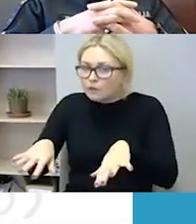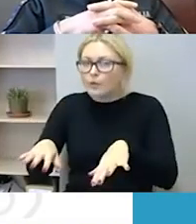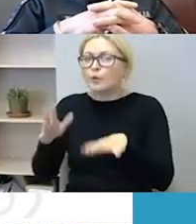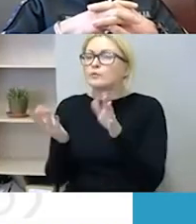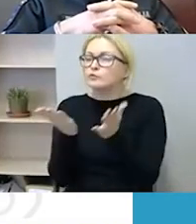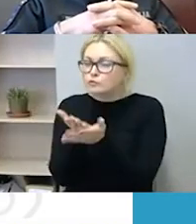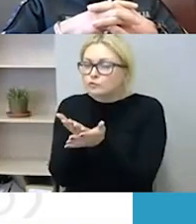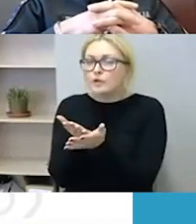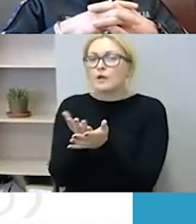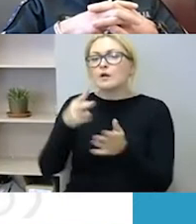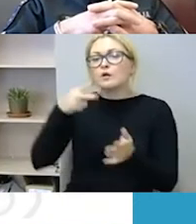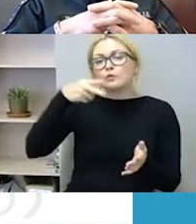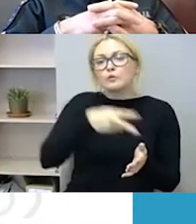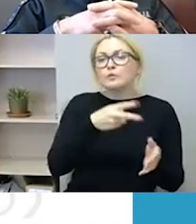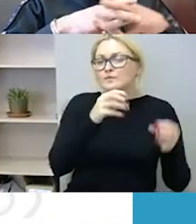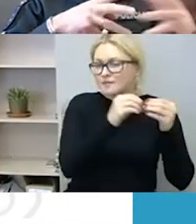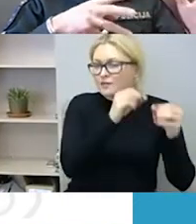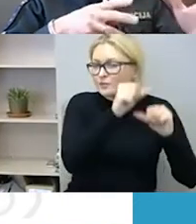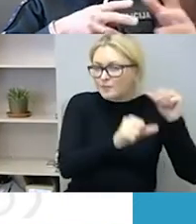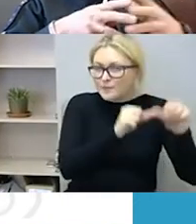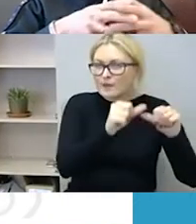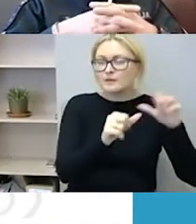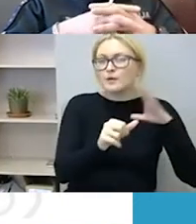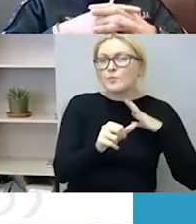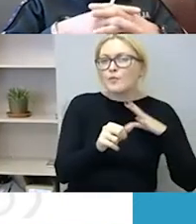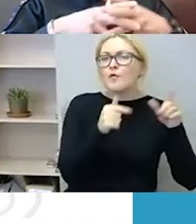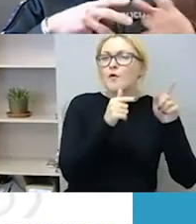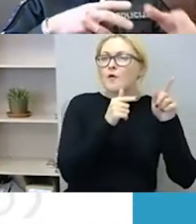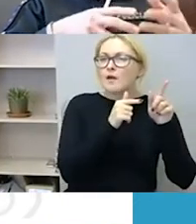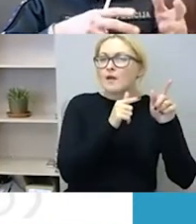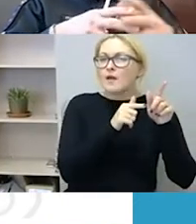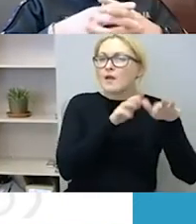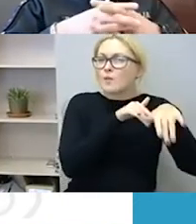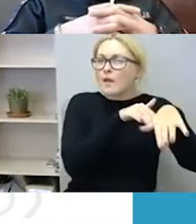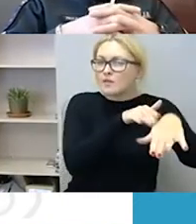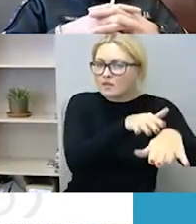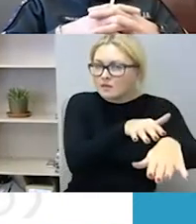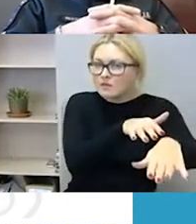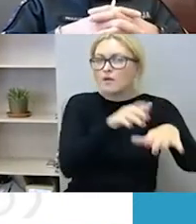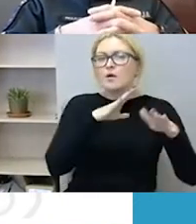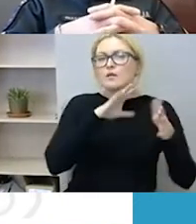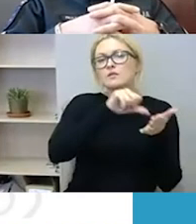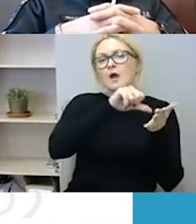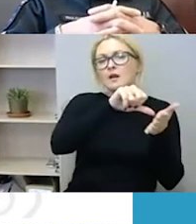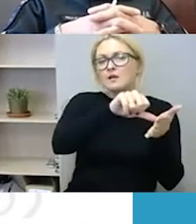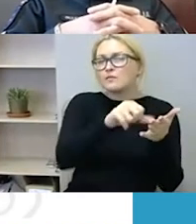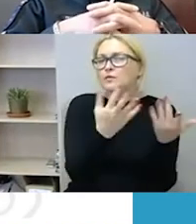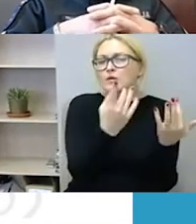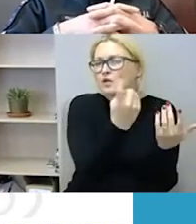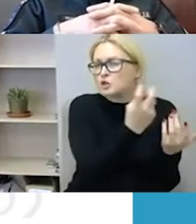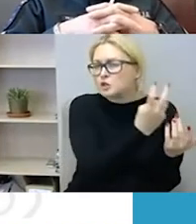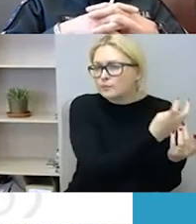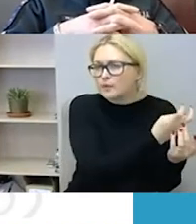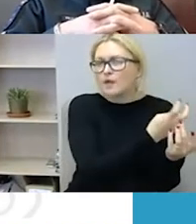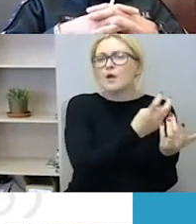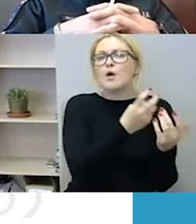2010 metų gėjų eitinės, kuomet dalyvių buvo keli šimtai, protestuotui buvo keletas